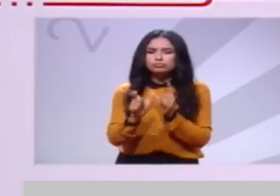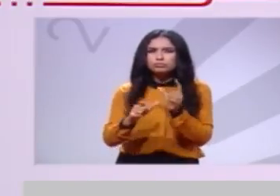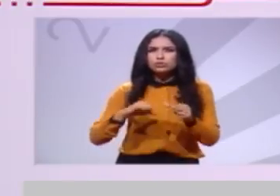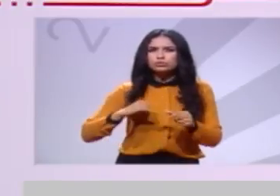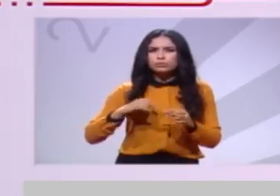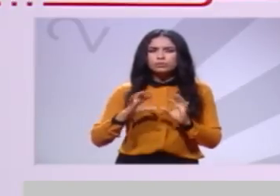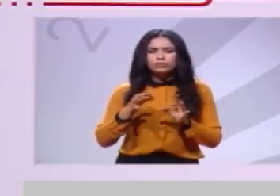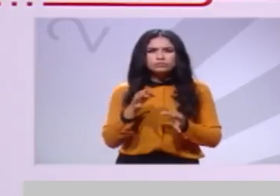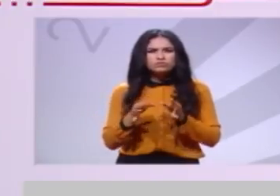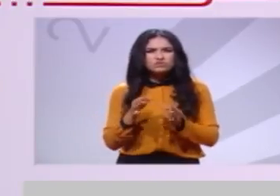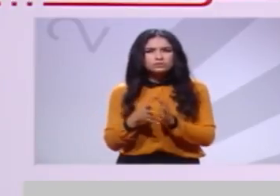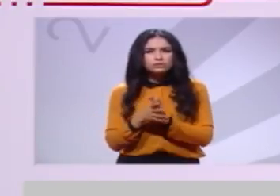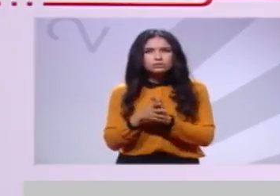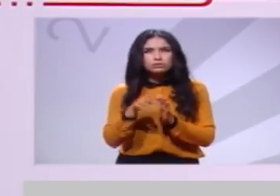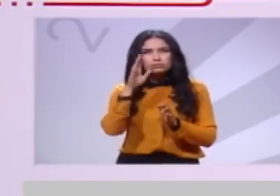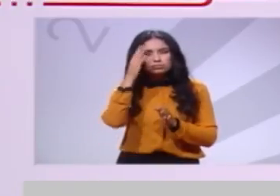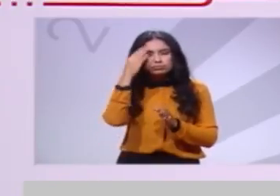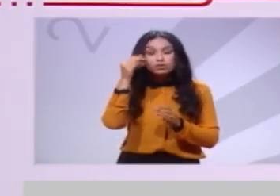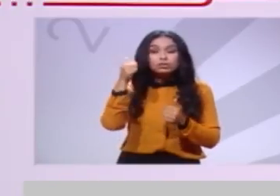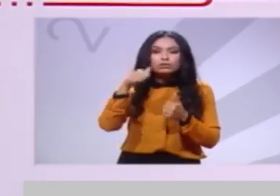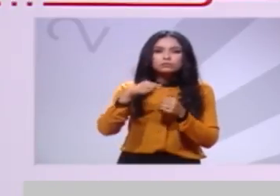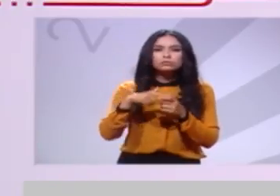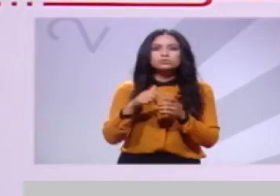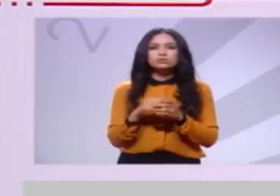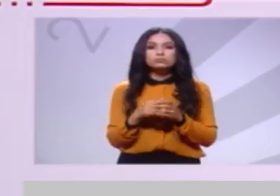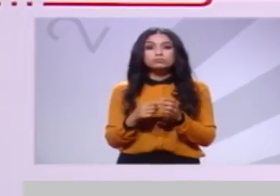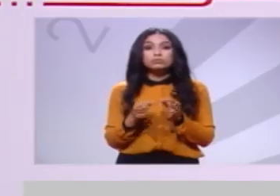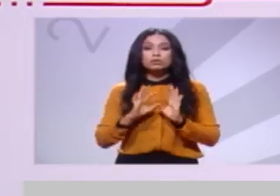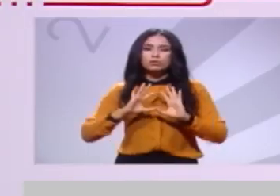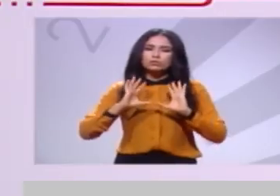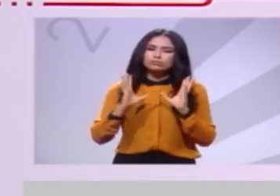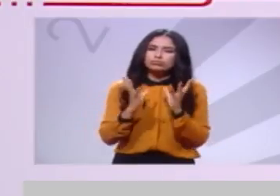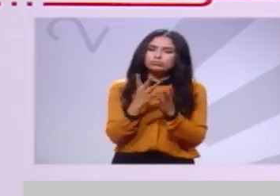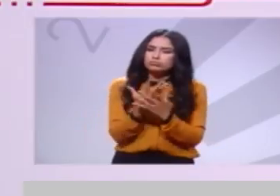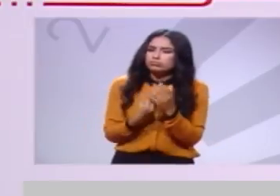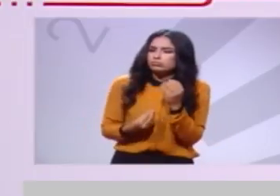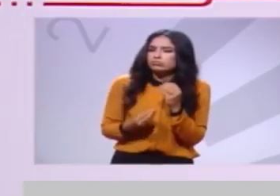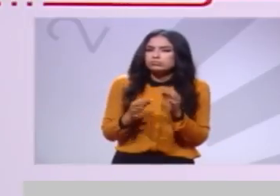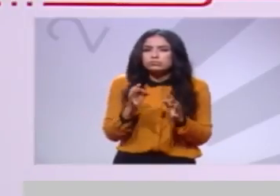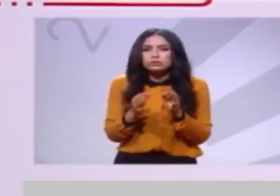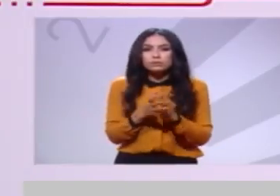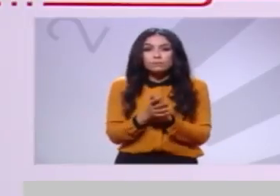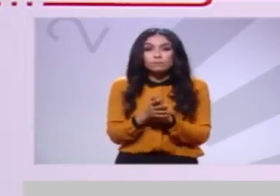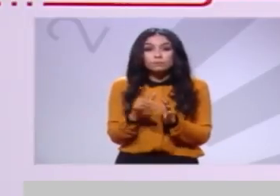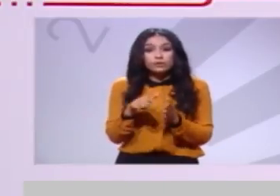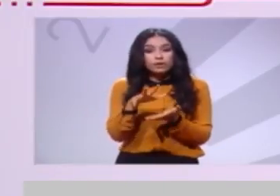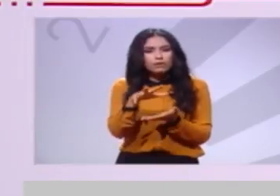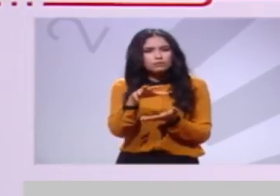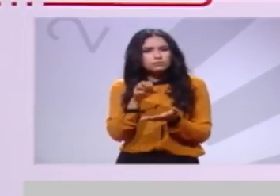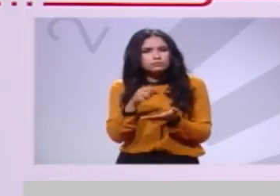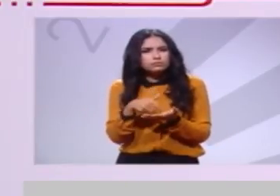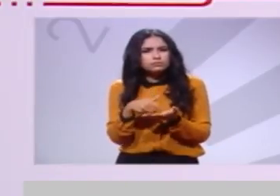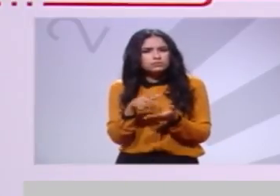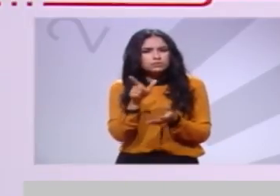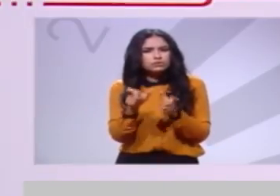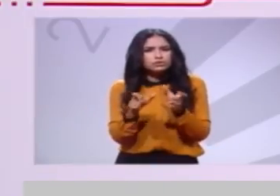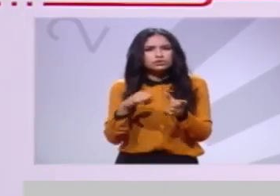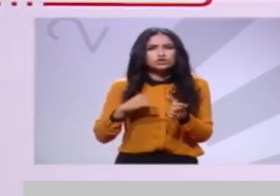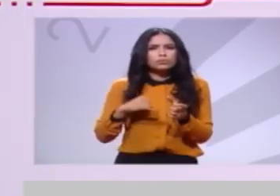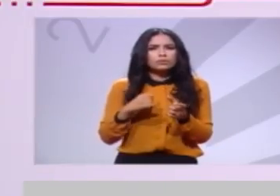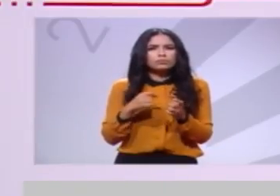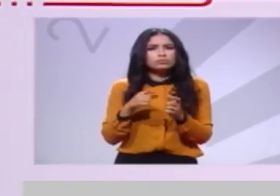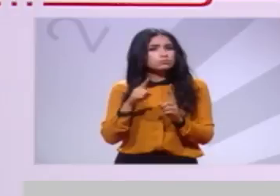اشتركوا في القناة وهذه دعوة مننا للشباب الكل لنضم لنا ينصر هذه الدعوة ليس للشباب فقط نحن نهتم